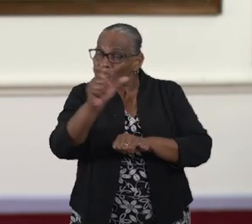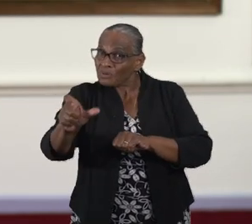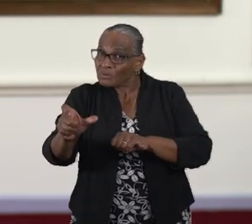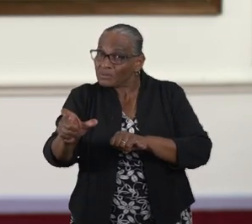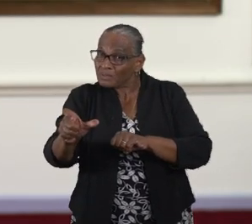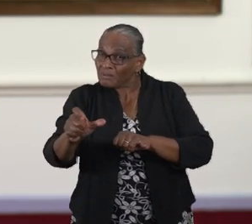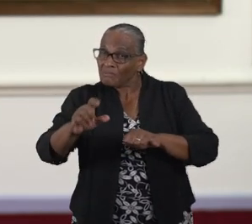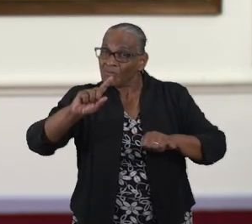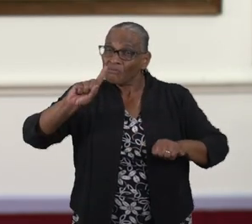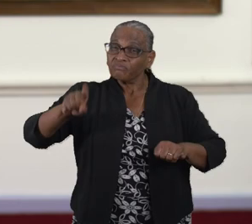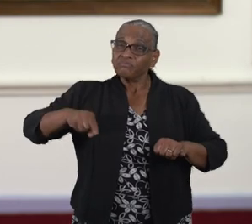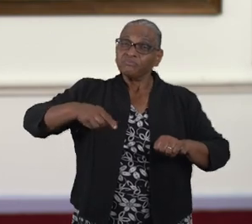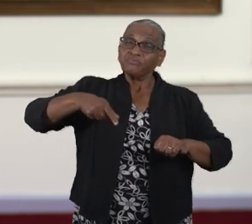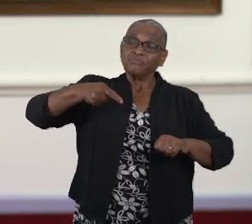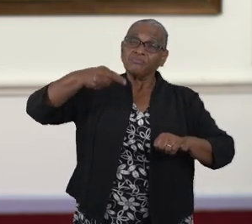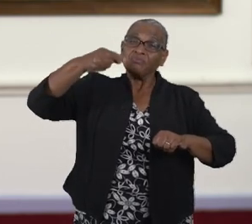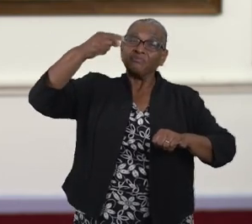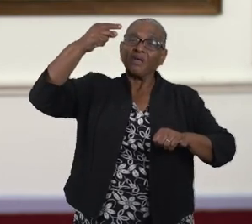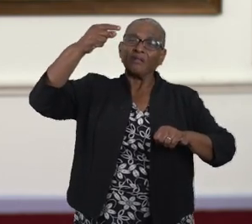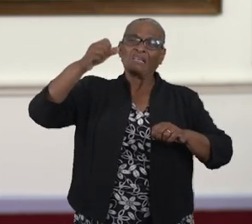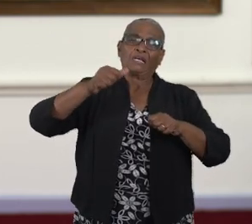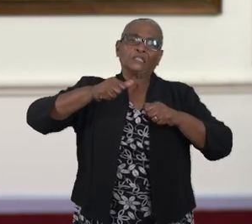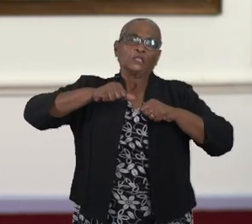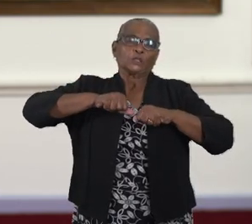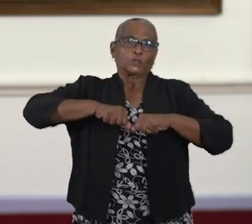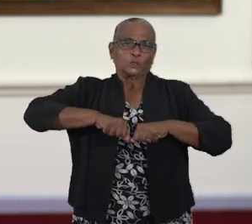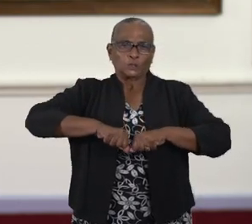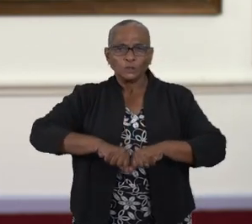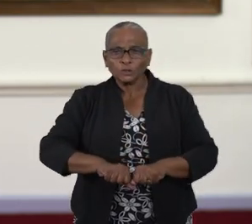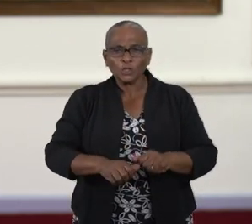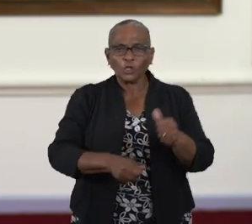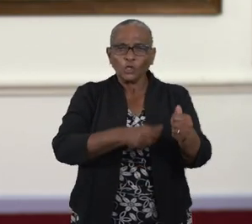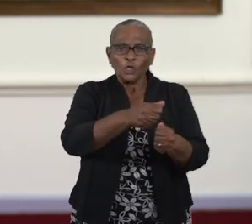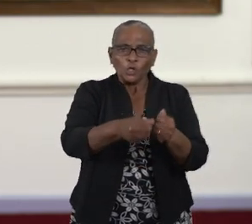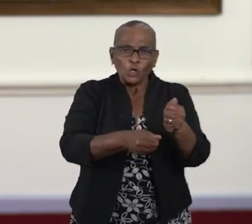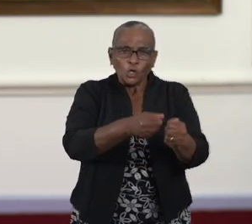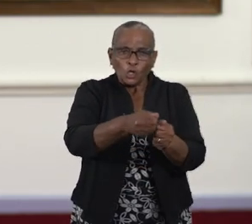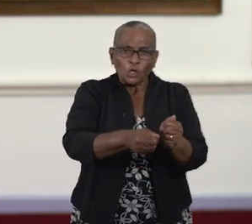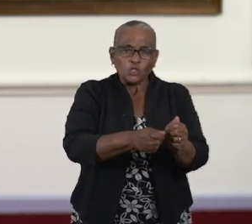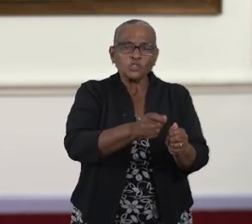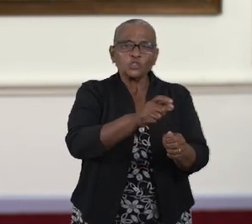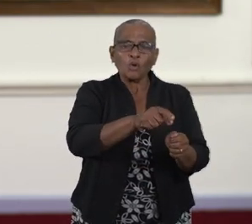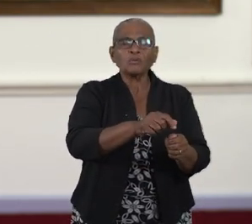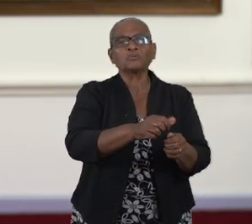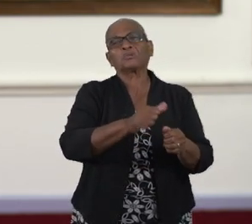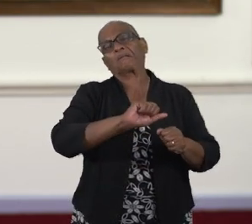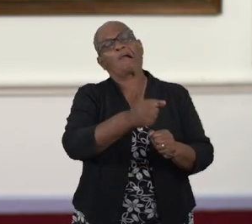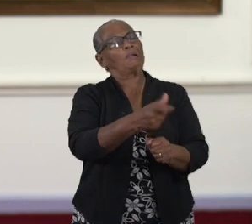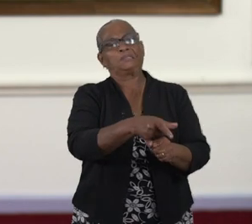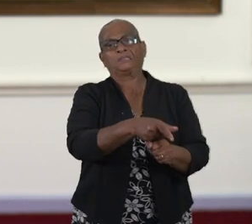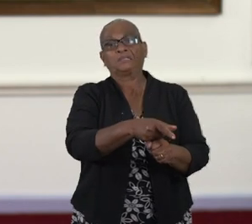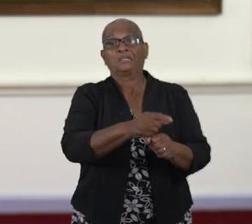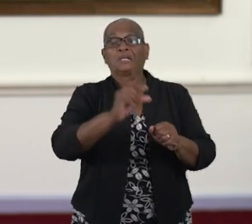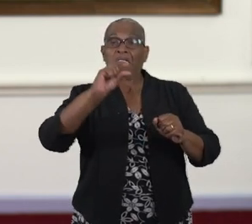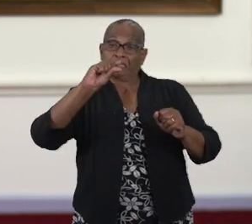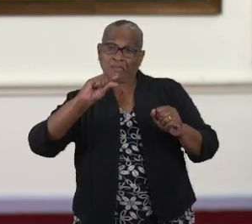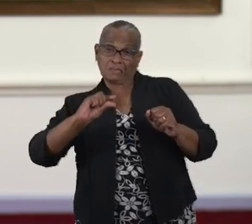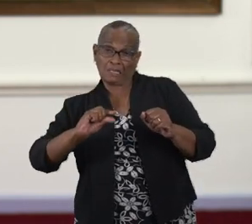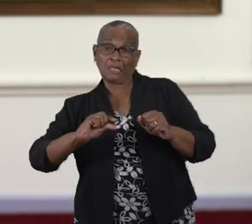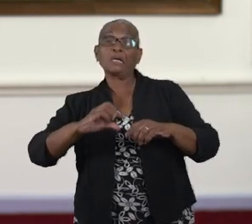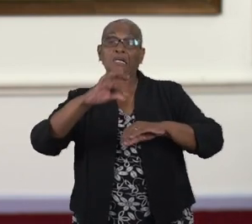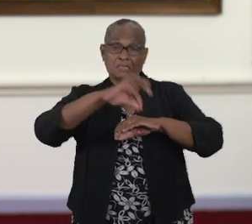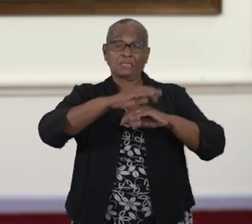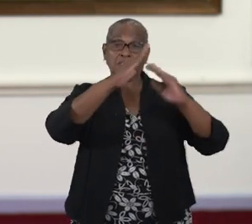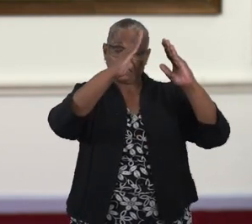toe dat we de druk op onze gezondheidszorg konden waarnemen. Er is bestaande schaarste aan